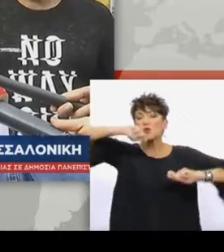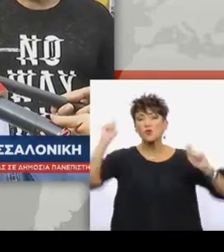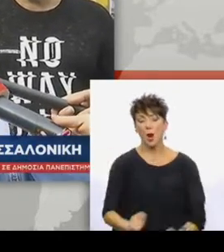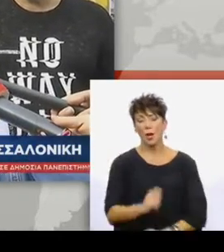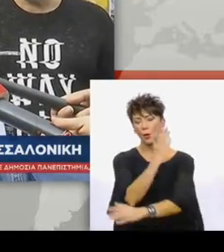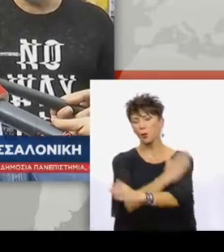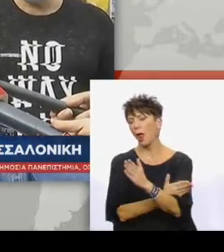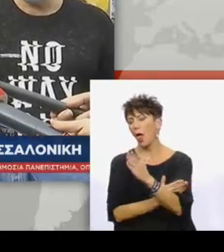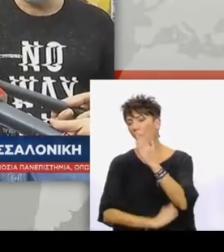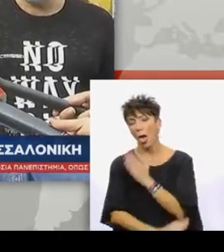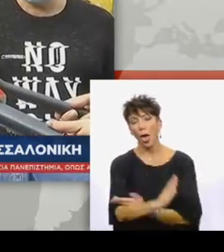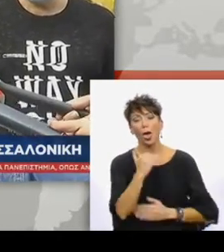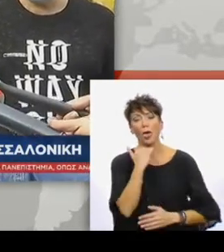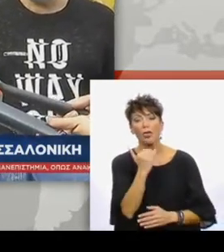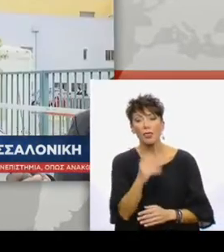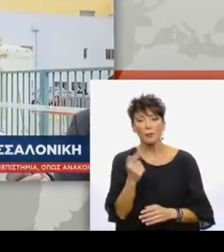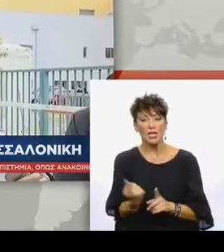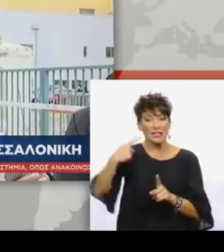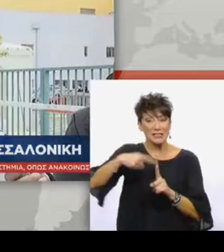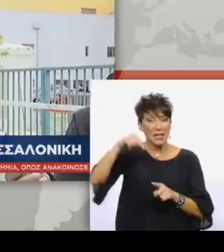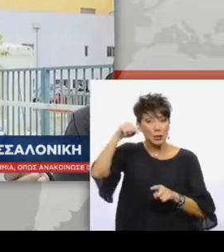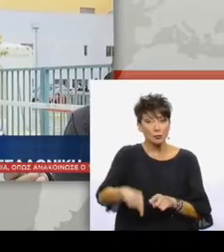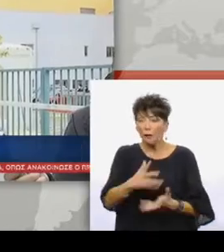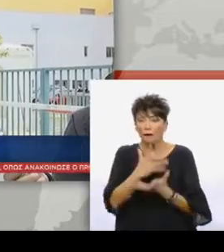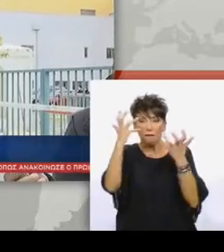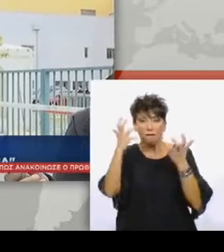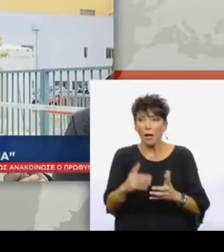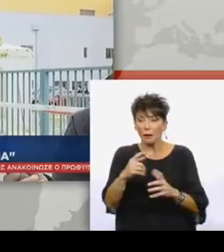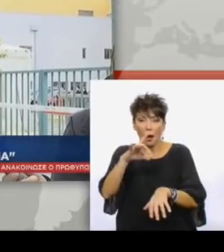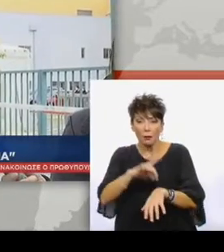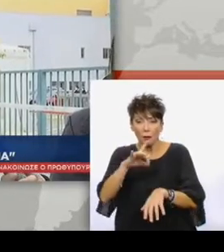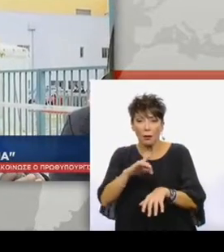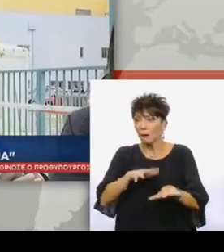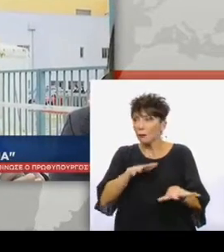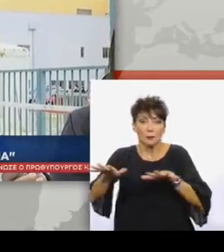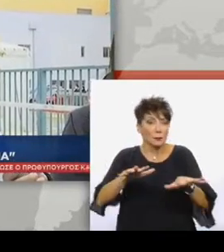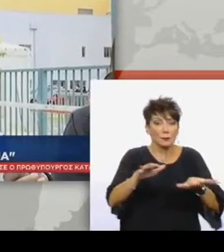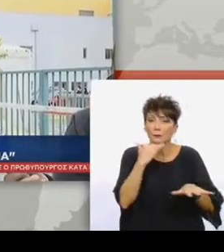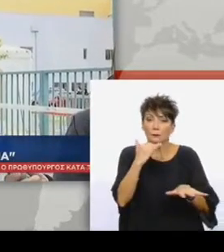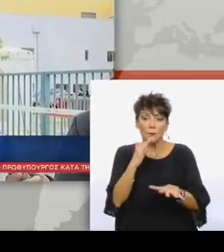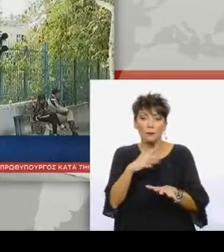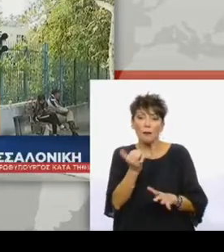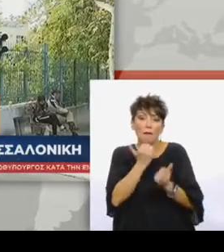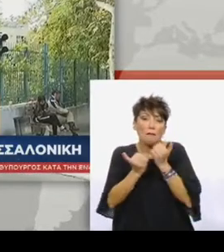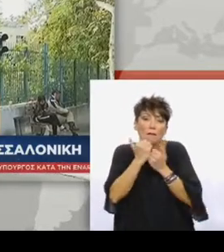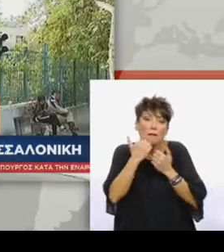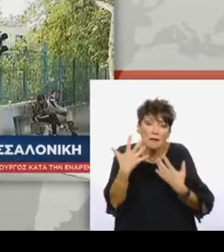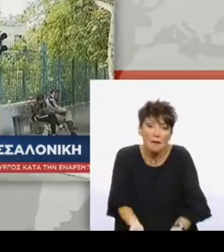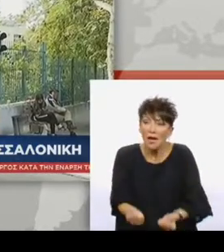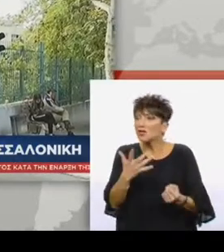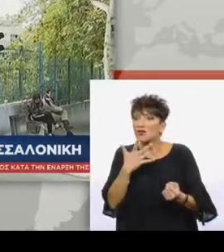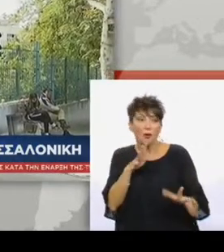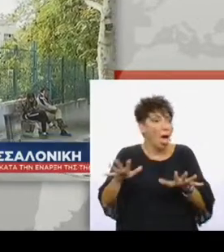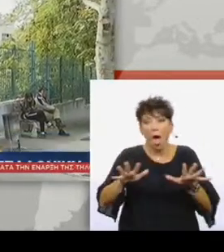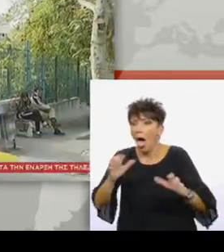έχουμε επιπλέον και τον αποδεκατισμό. Υπάρχει αδυναμία να ανταποκριθεί σε όλες τις ανάγκες, μοιραία θα γίνουν και λάθη. Σύμφωνα με το